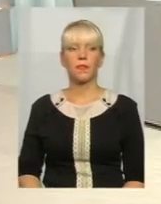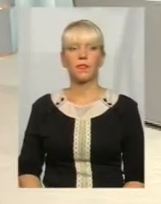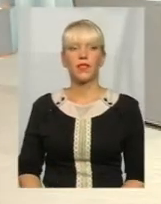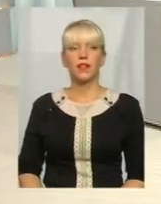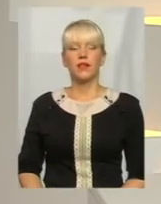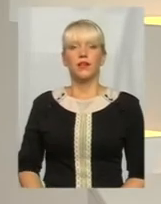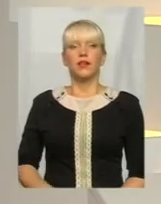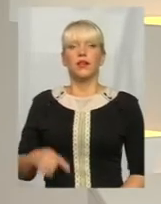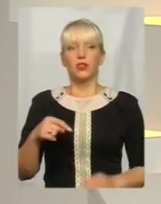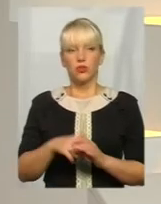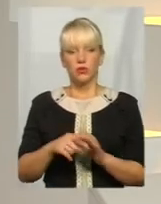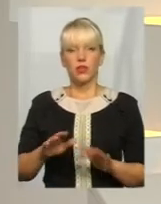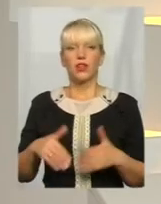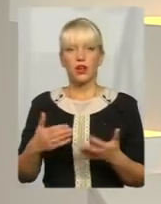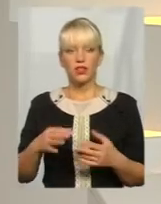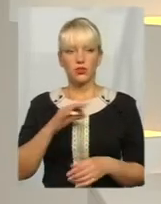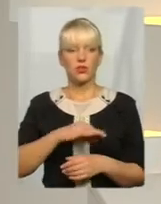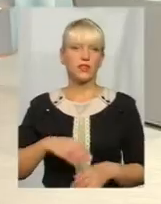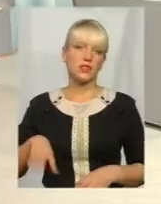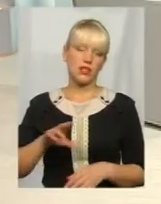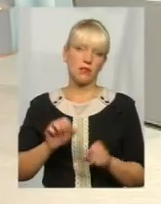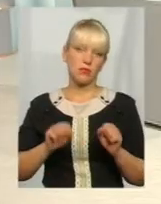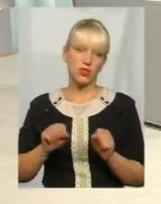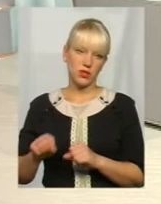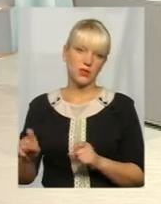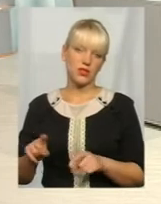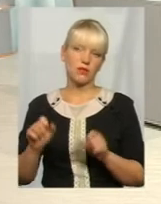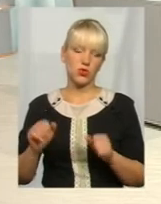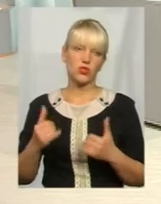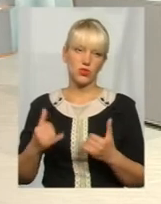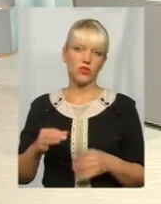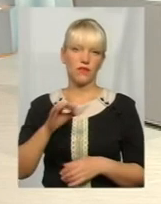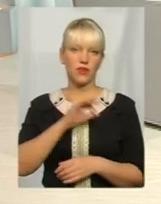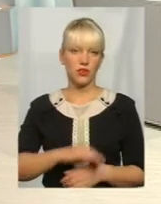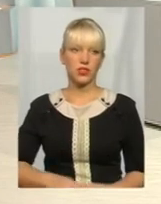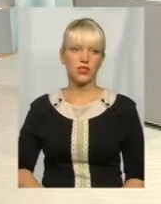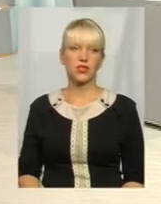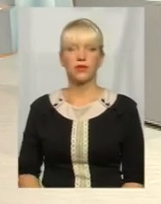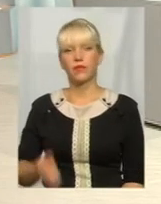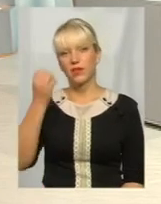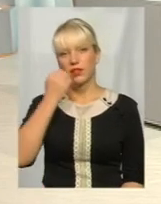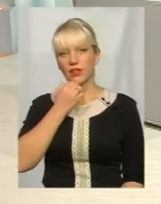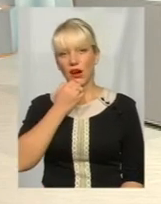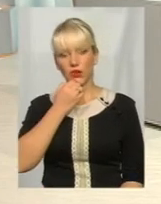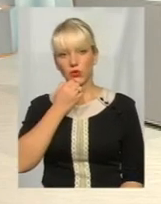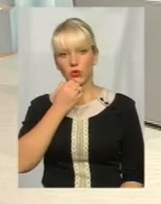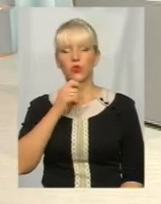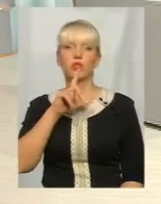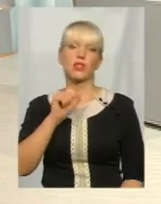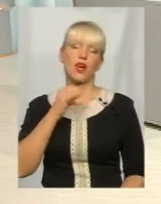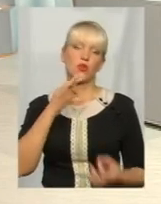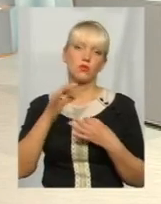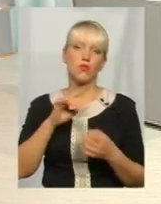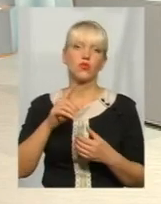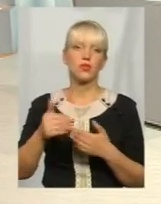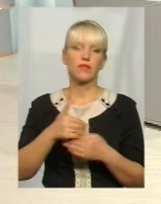радити все ж таки скористатись всіми можливостями, які зараз можна використати. Дякую сьогодні за розмову, за те,